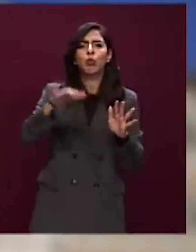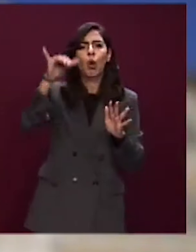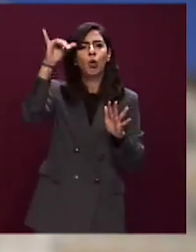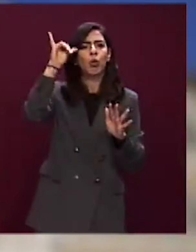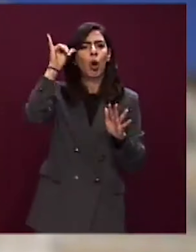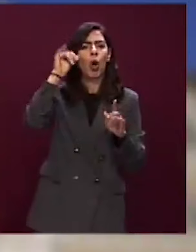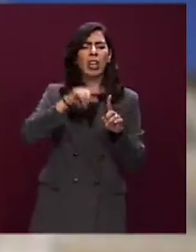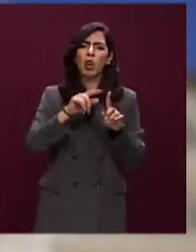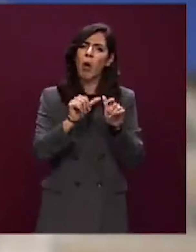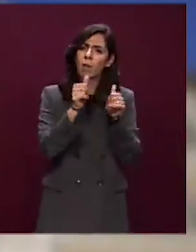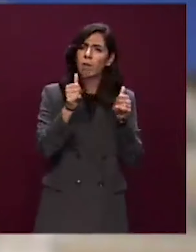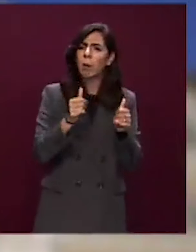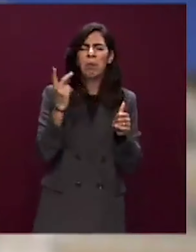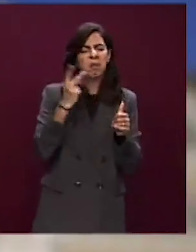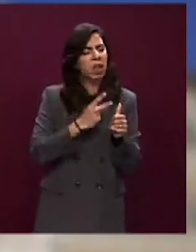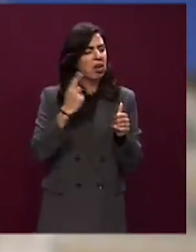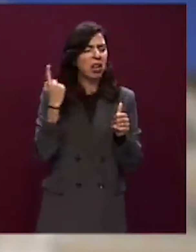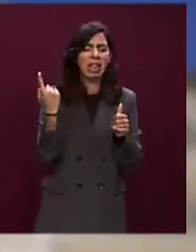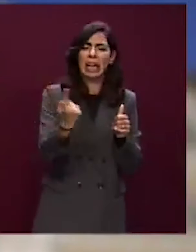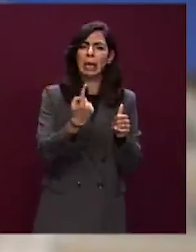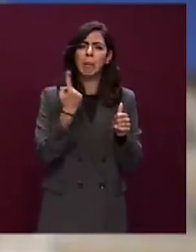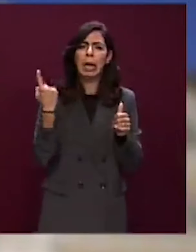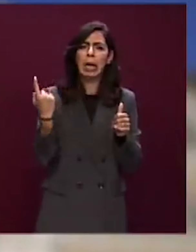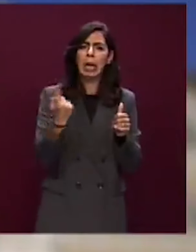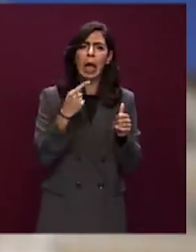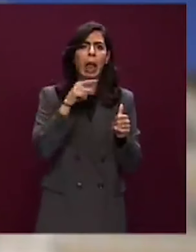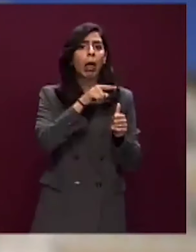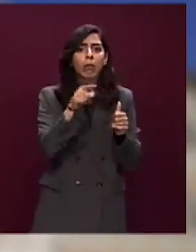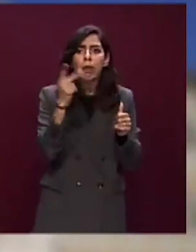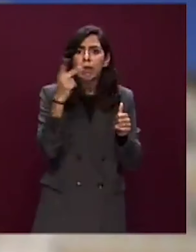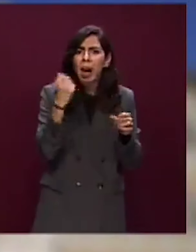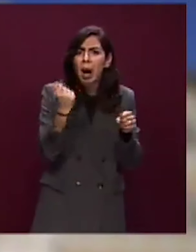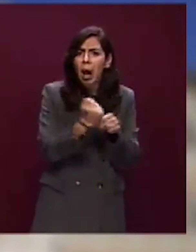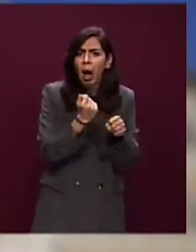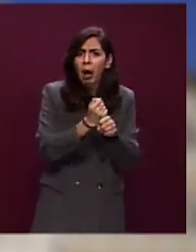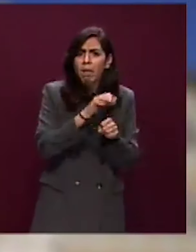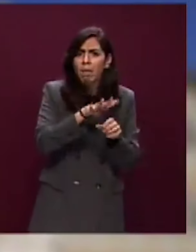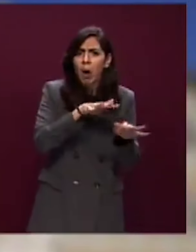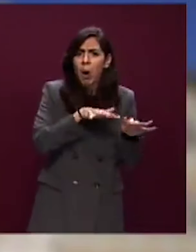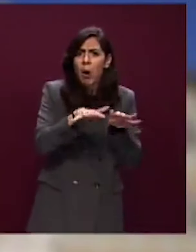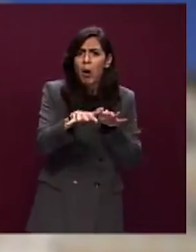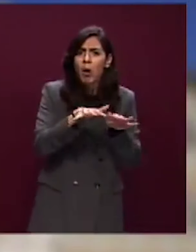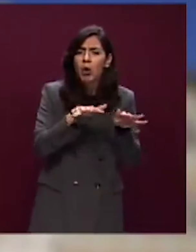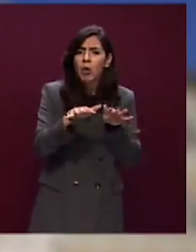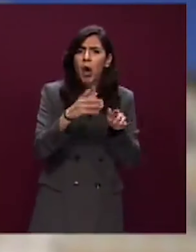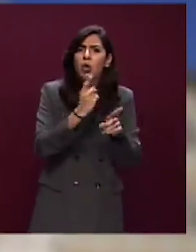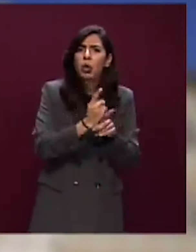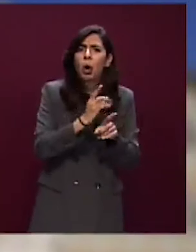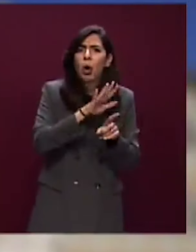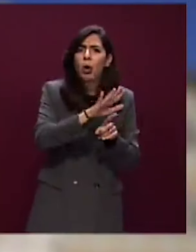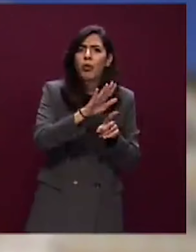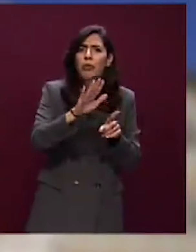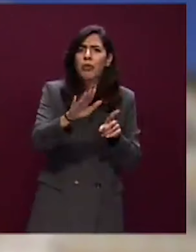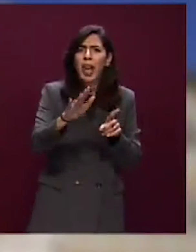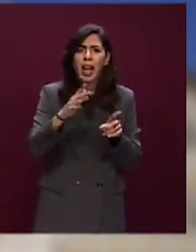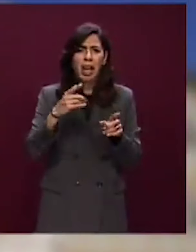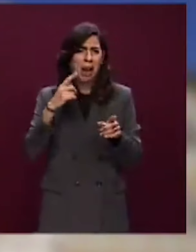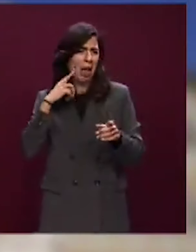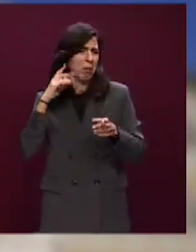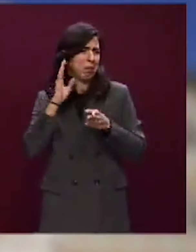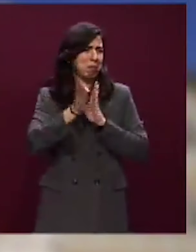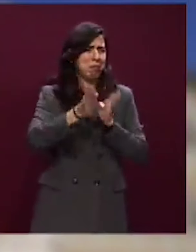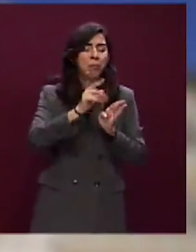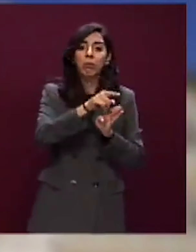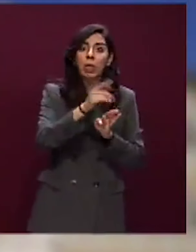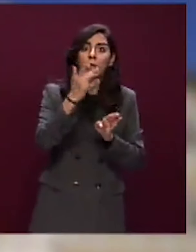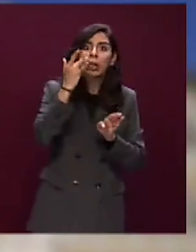criminale, mentre compievano il loro dovere e che hanno rischiato parecchio e